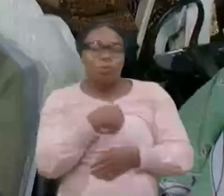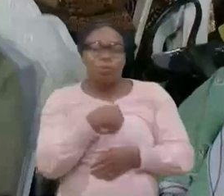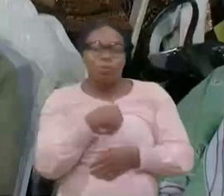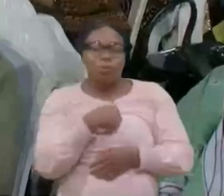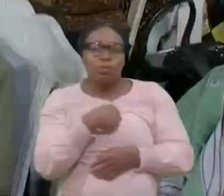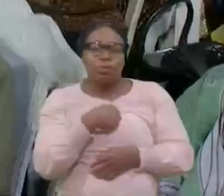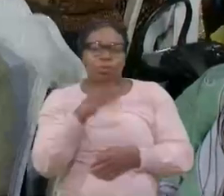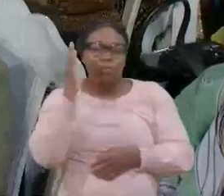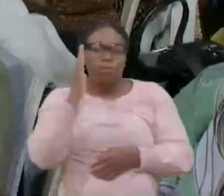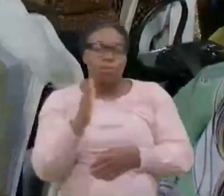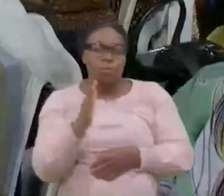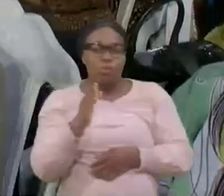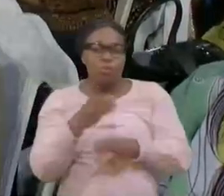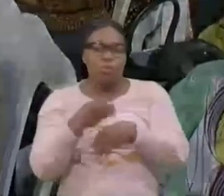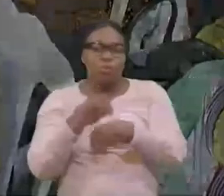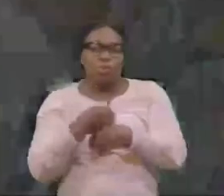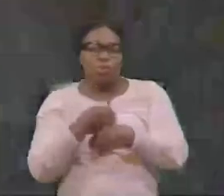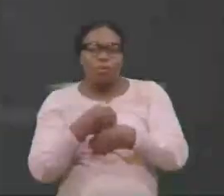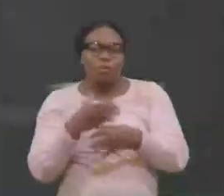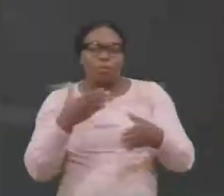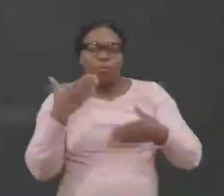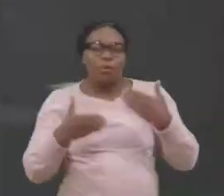'égayer s'égayer et se réjouir